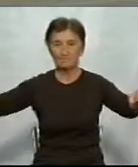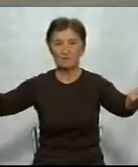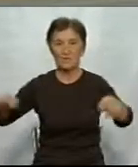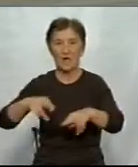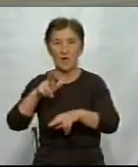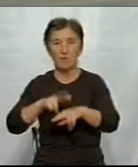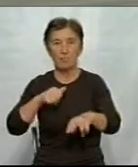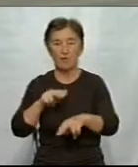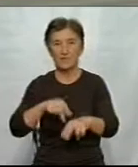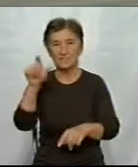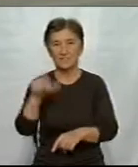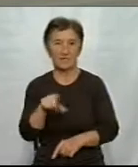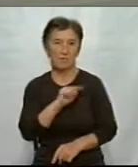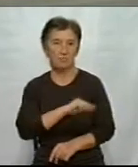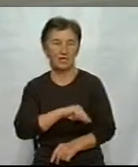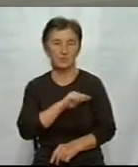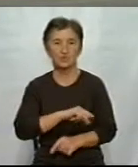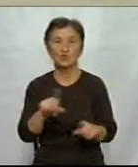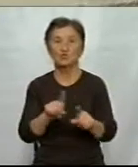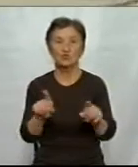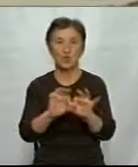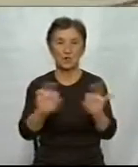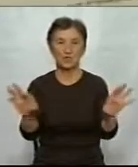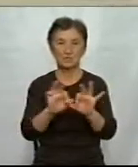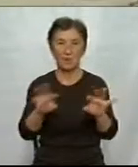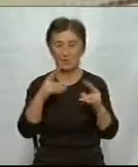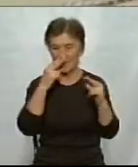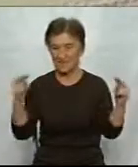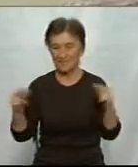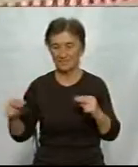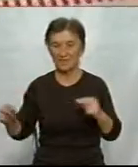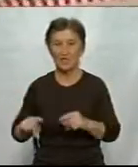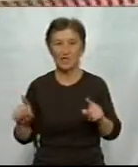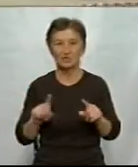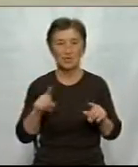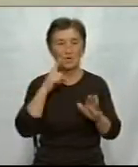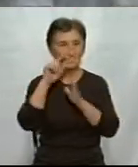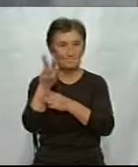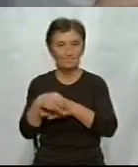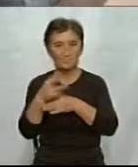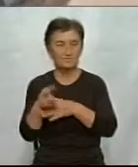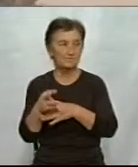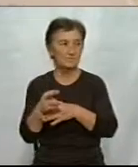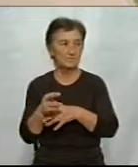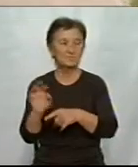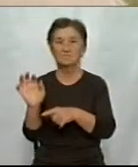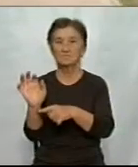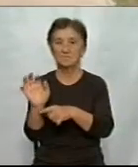поліцейські. На місці працюють слідчі. Ось що розповіли свідки аварії, з якими поспілкувалася наша знімальна група. Машина